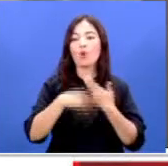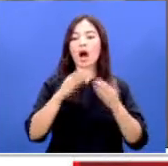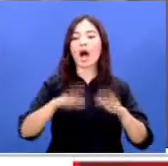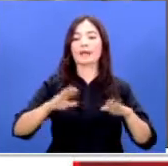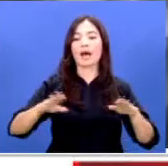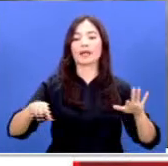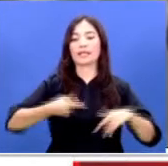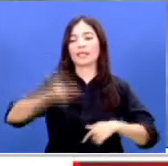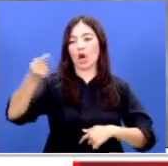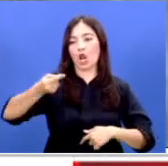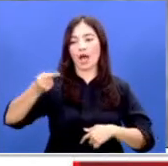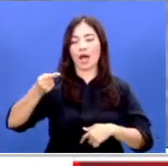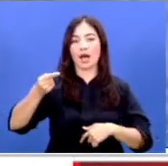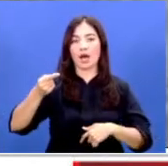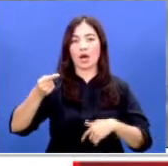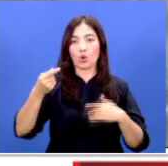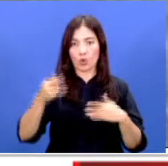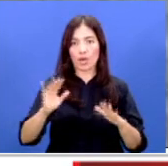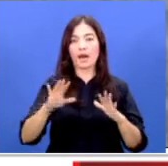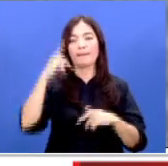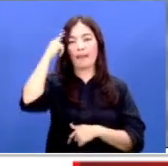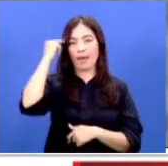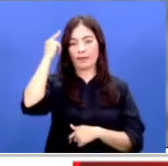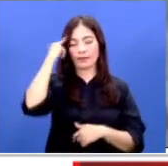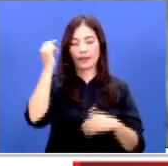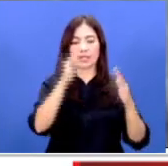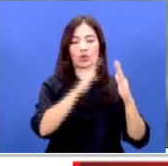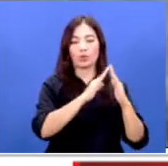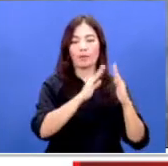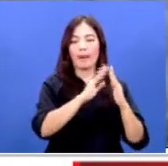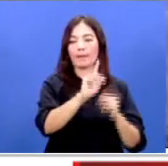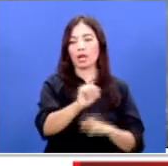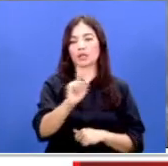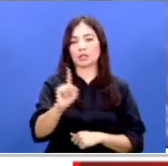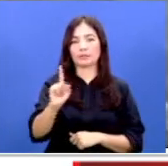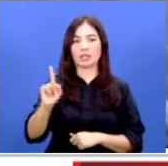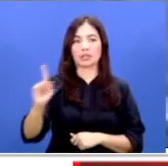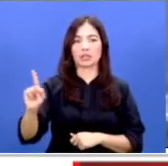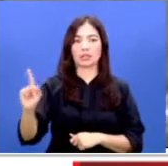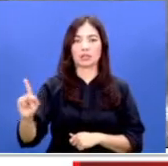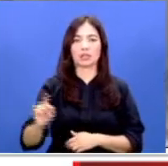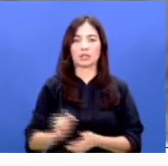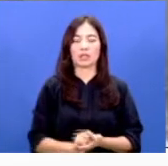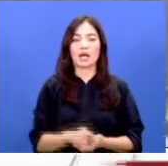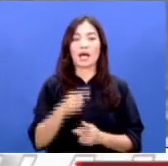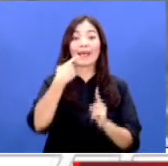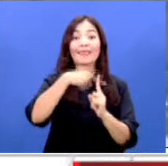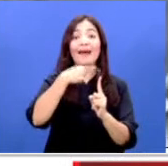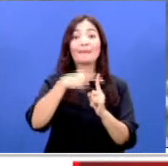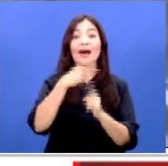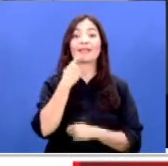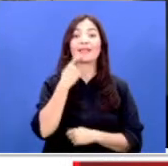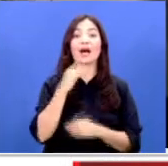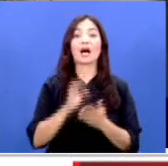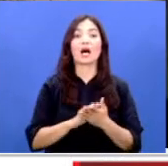melakukan pelajaran dari jarak jauh baik, lalu bagaimana dengan penambahan kasus